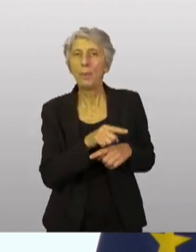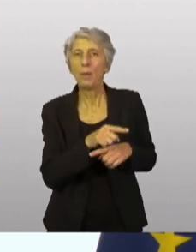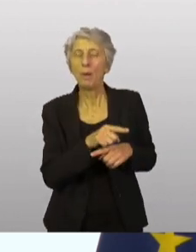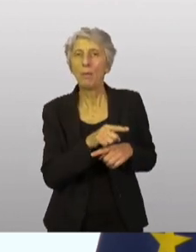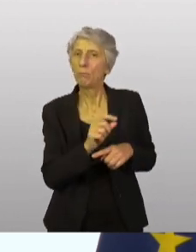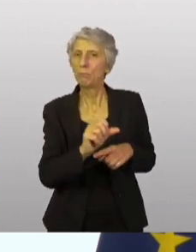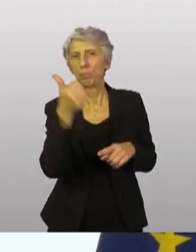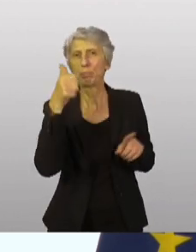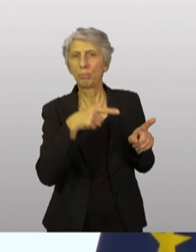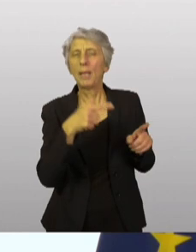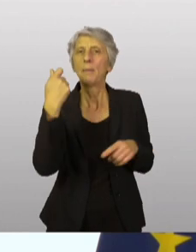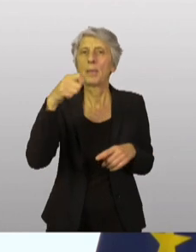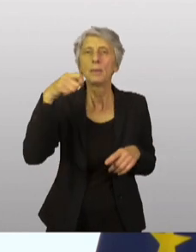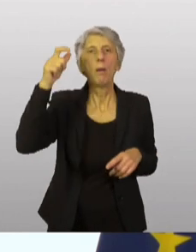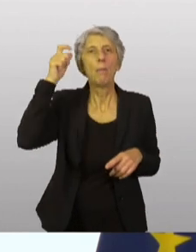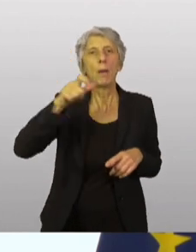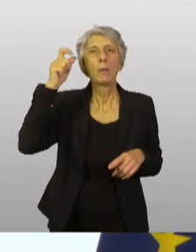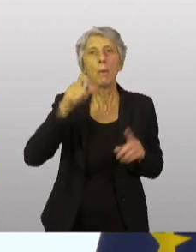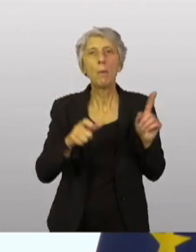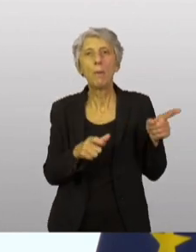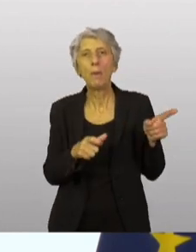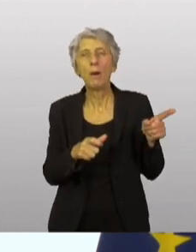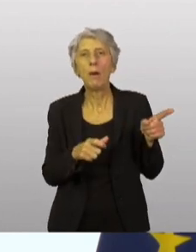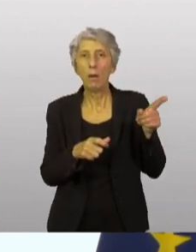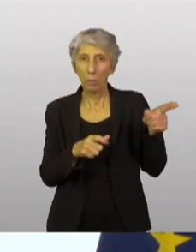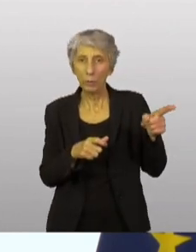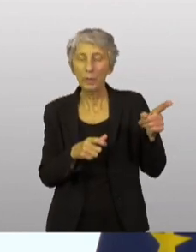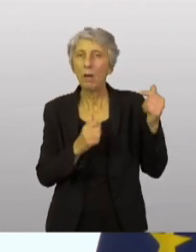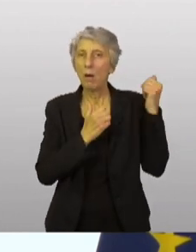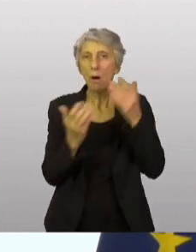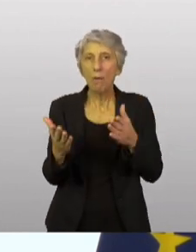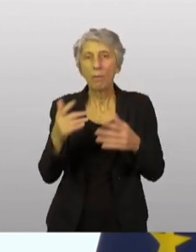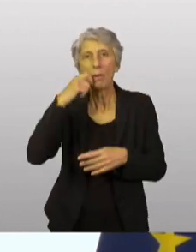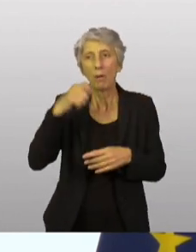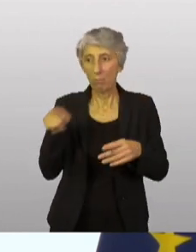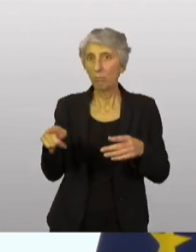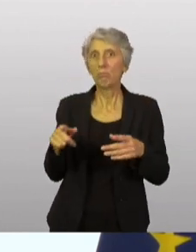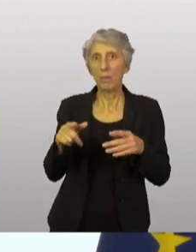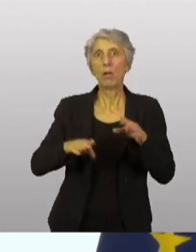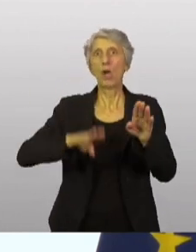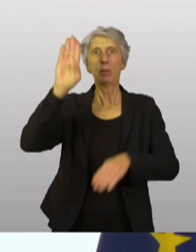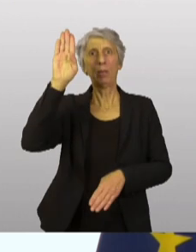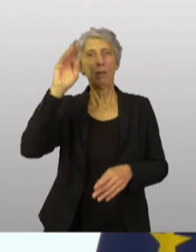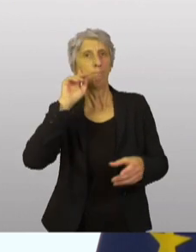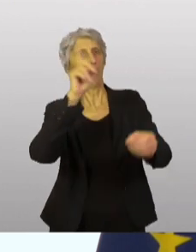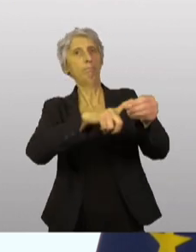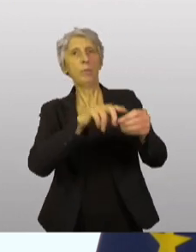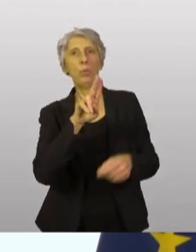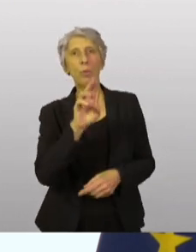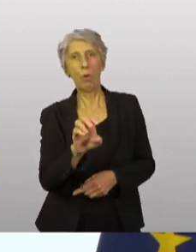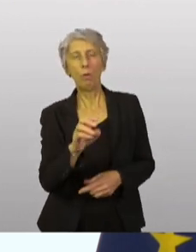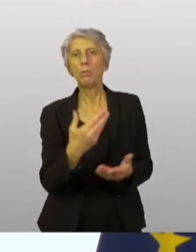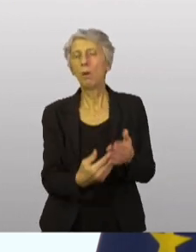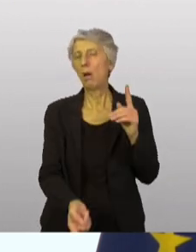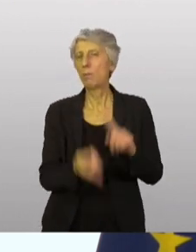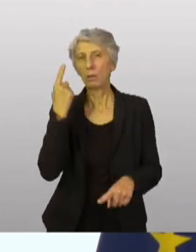le président Macron qui a accordé à l'Ukraine le statut de candidat de l'Union européenne, ce qui est